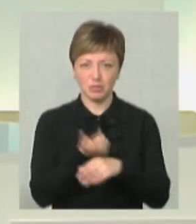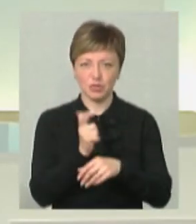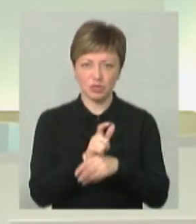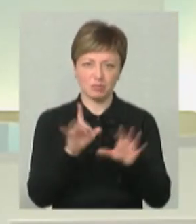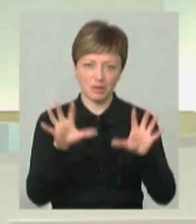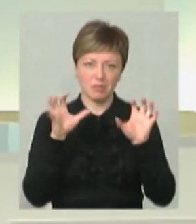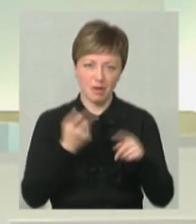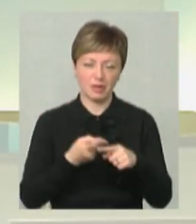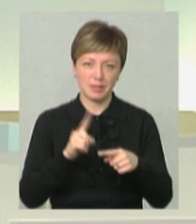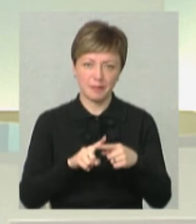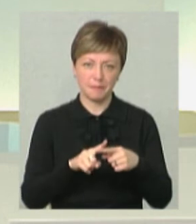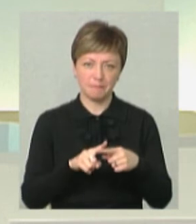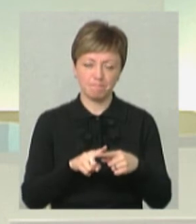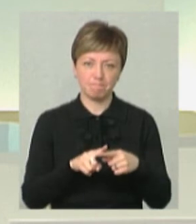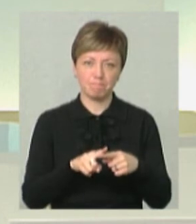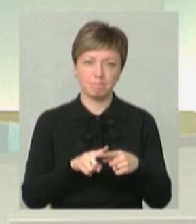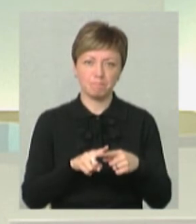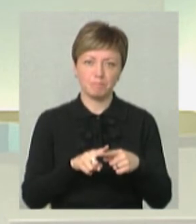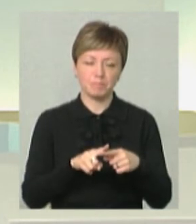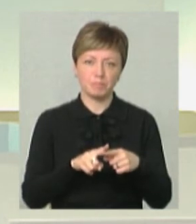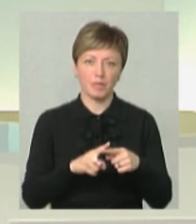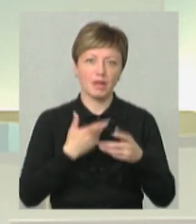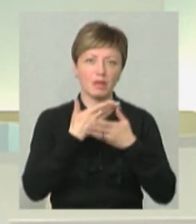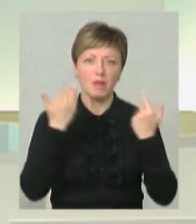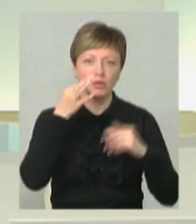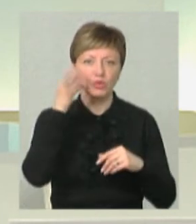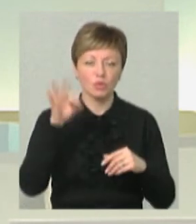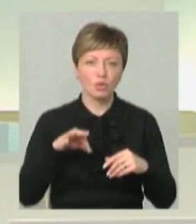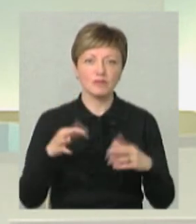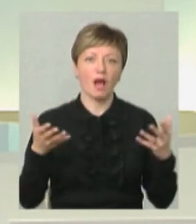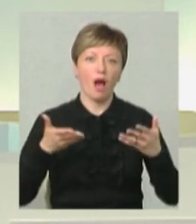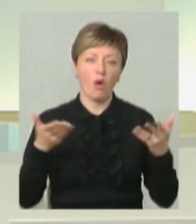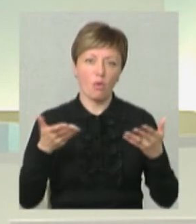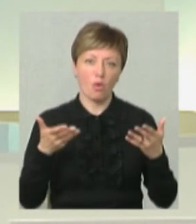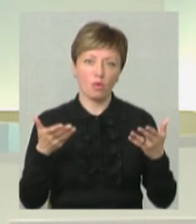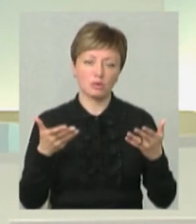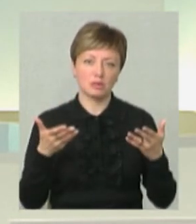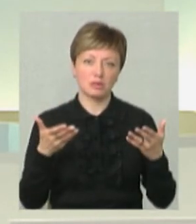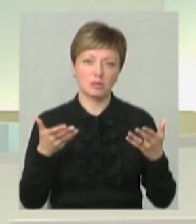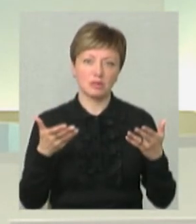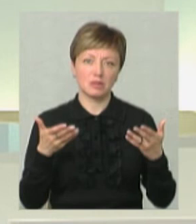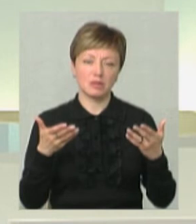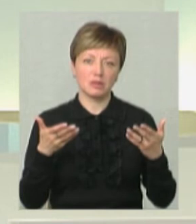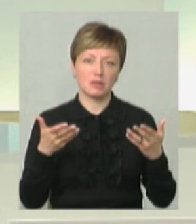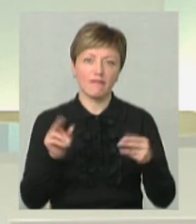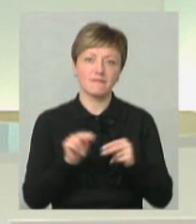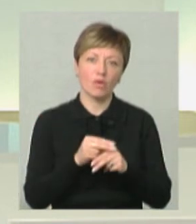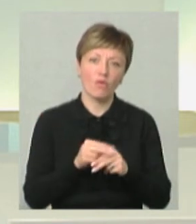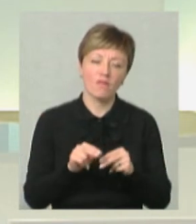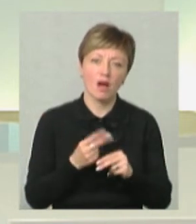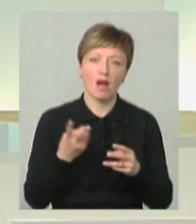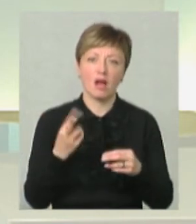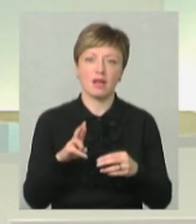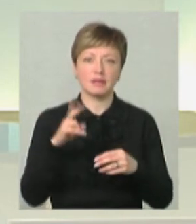будуть сприймати це, не маючи досвіду якогось такого, скажімо, виховання,